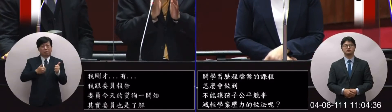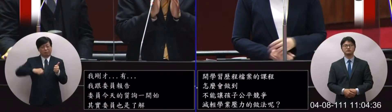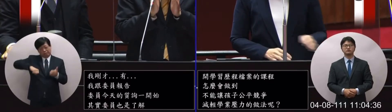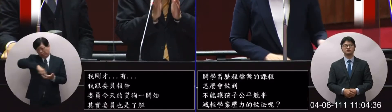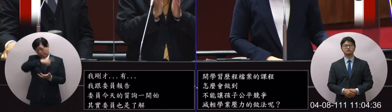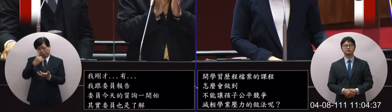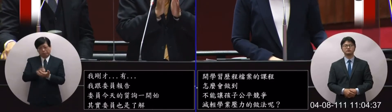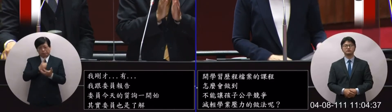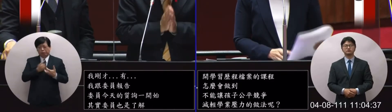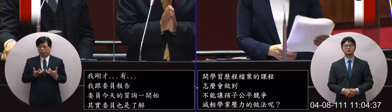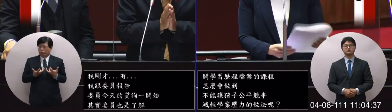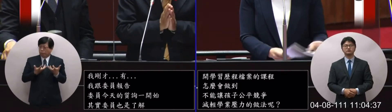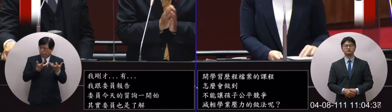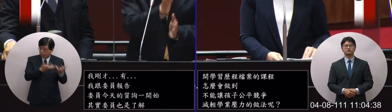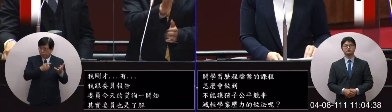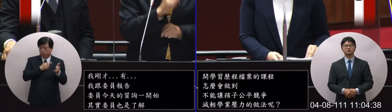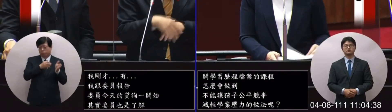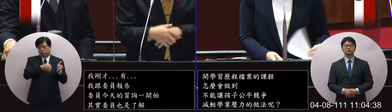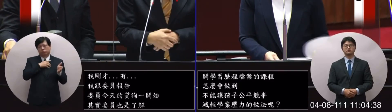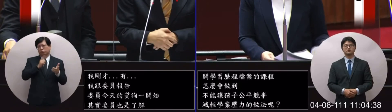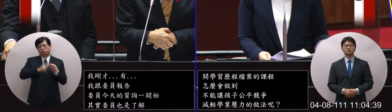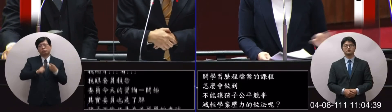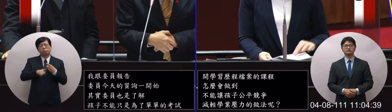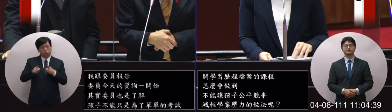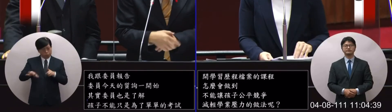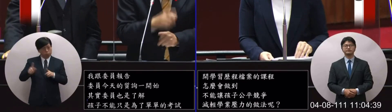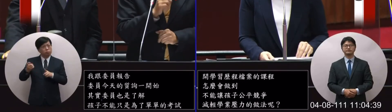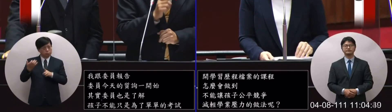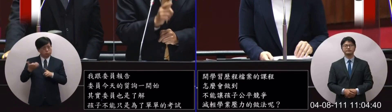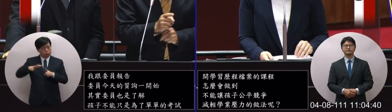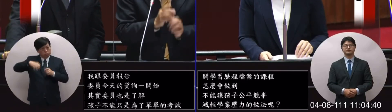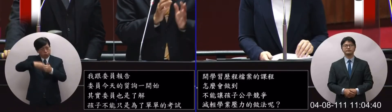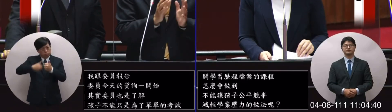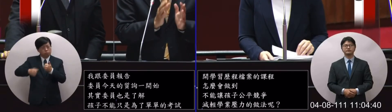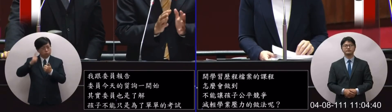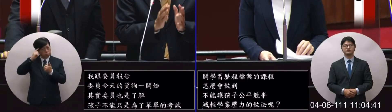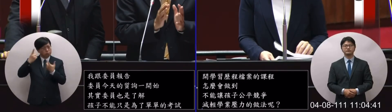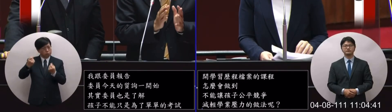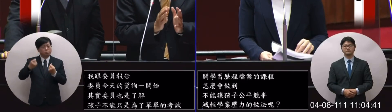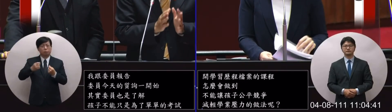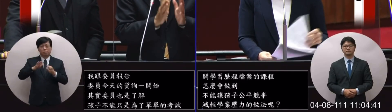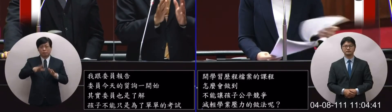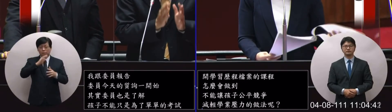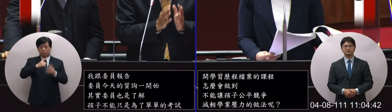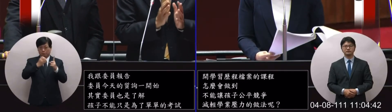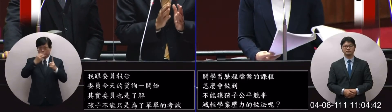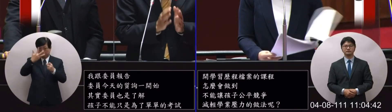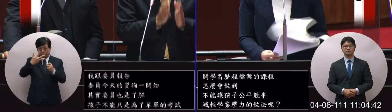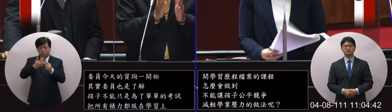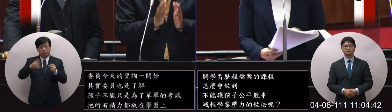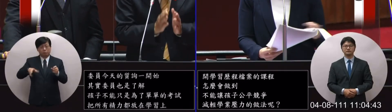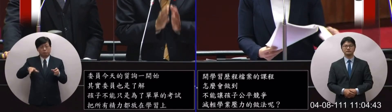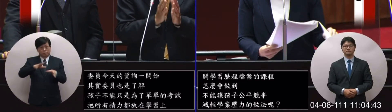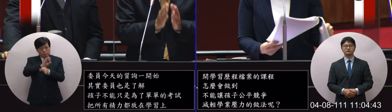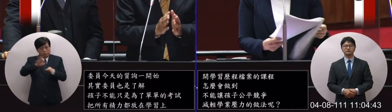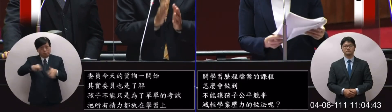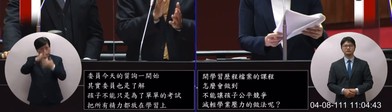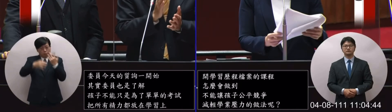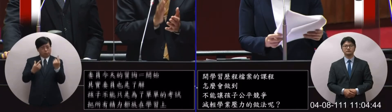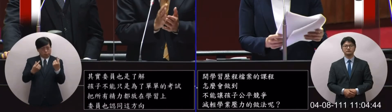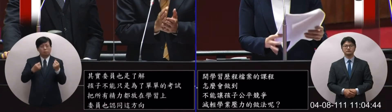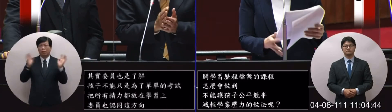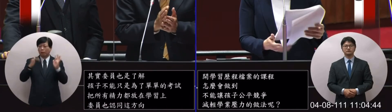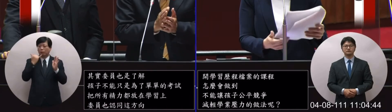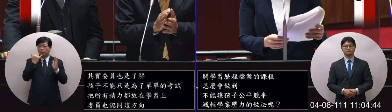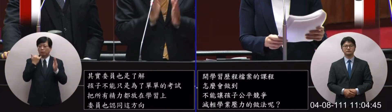所有的精力通放在學習上委員也認同這樣的方向108課綱其實在規劃上也是朝向孩子有